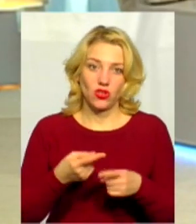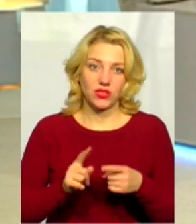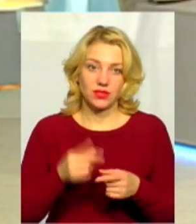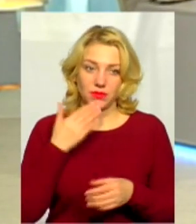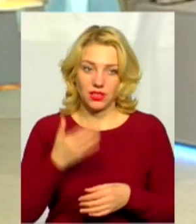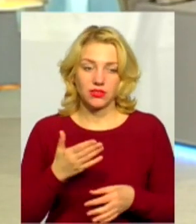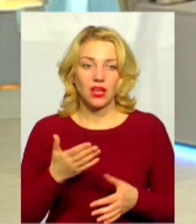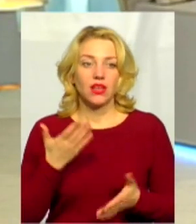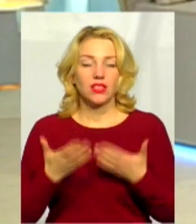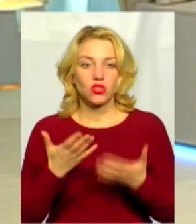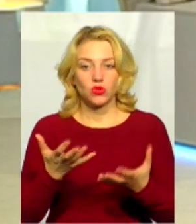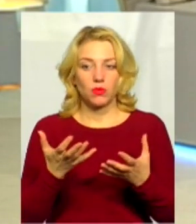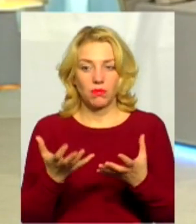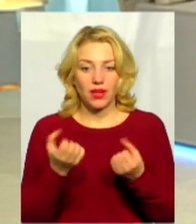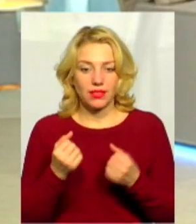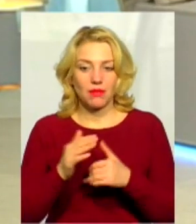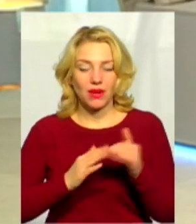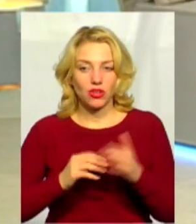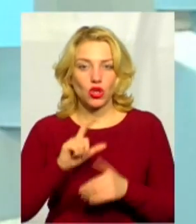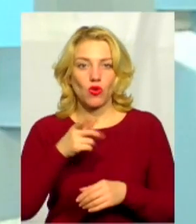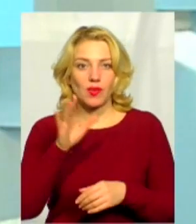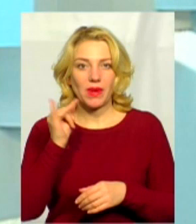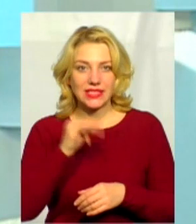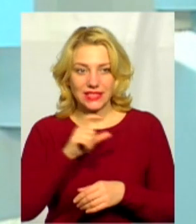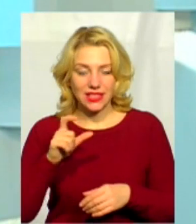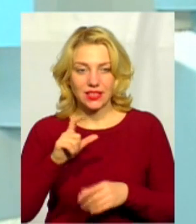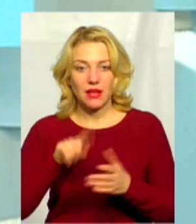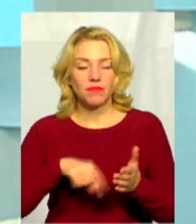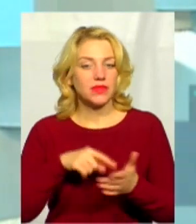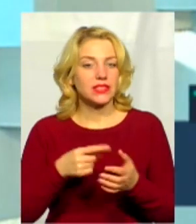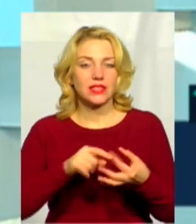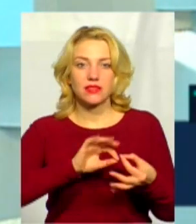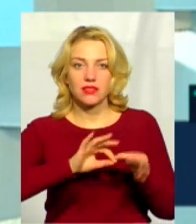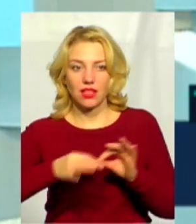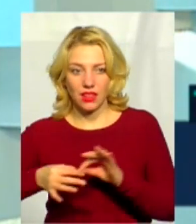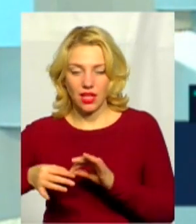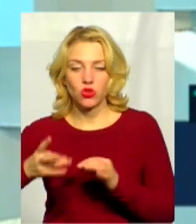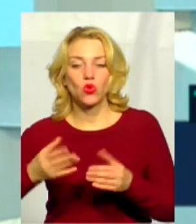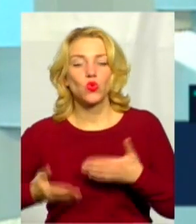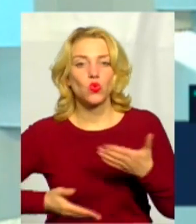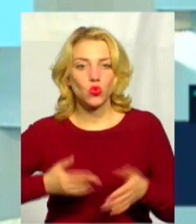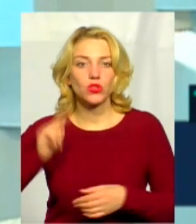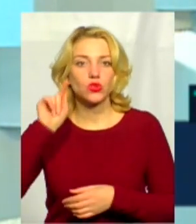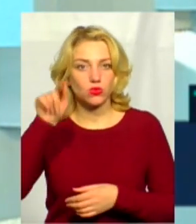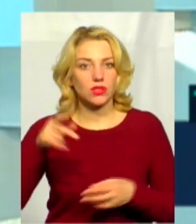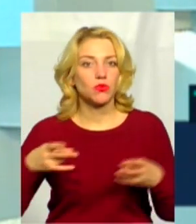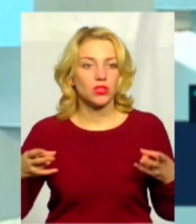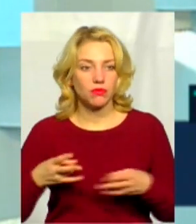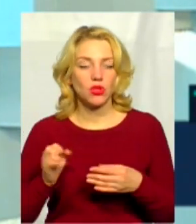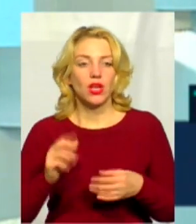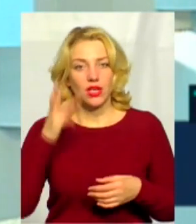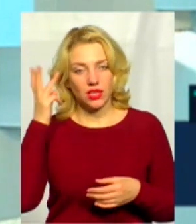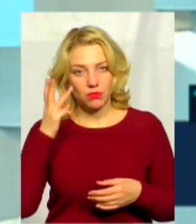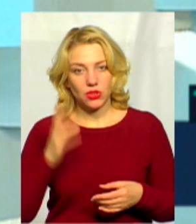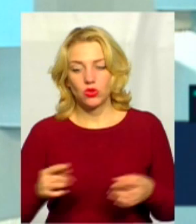якщо ми беремо практику європейських міст великих, тобто, насправді, це дуже складно, досить складно. Але рухатись туди потрібно. І Хмельницький,